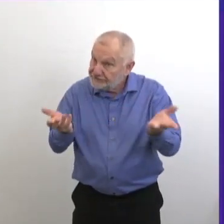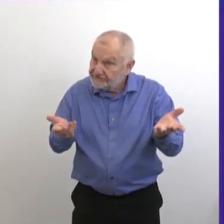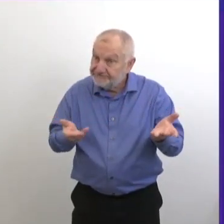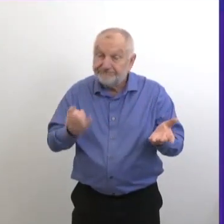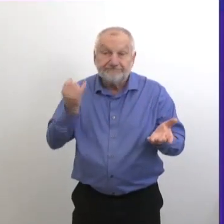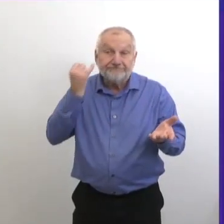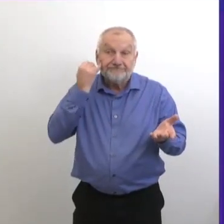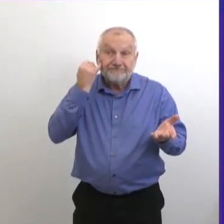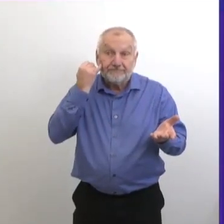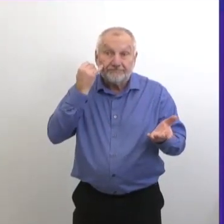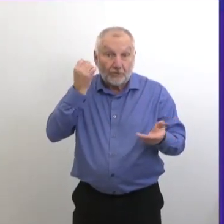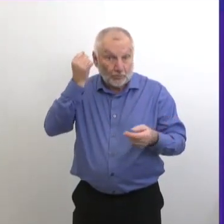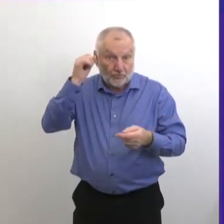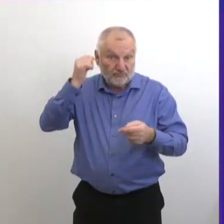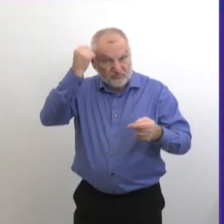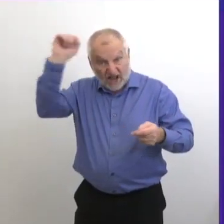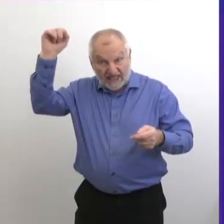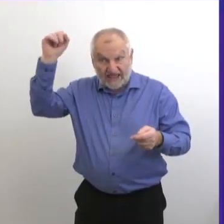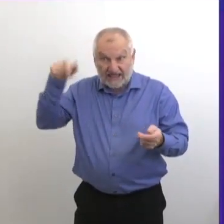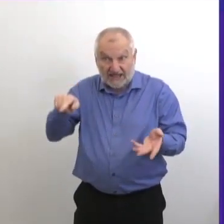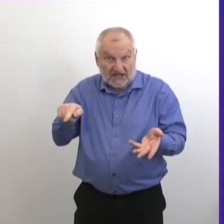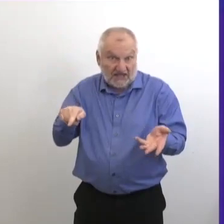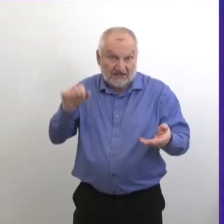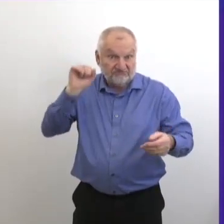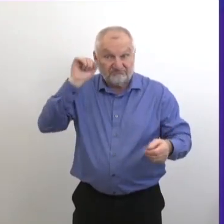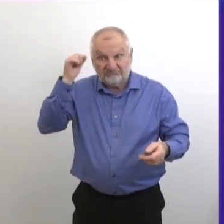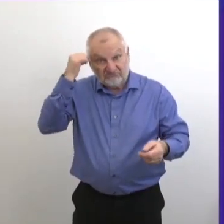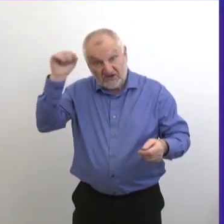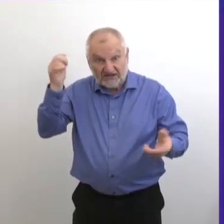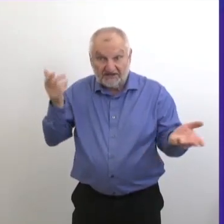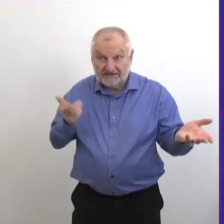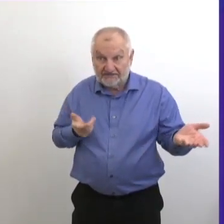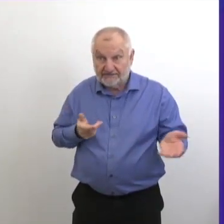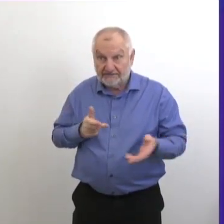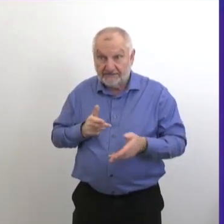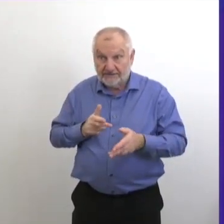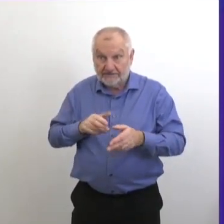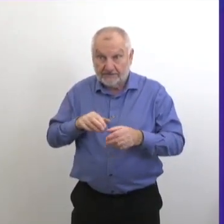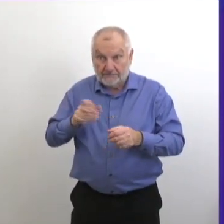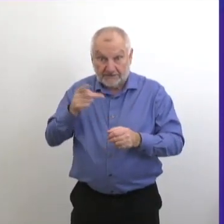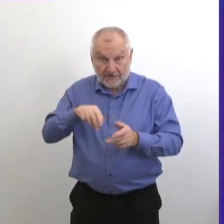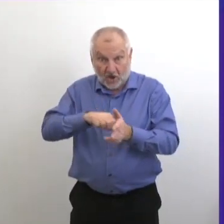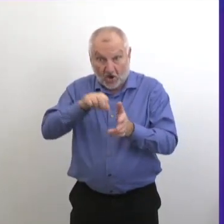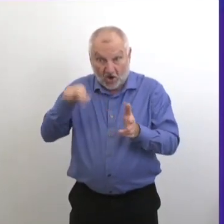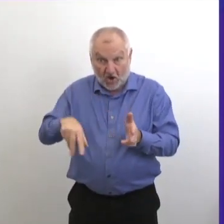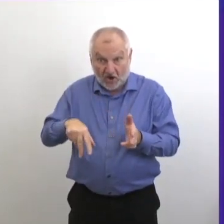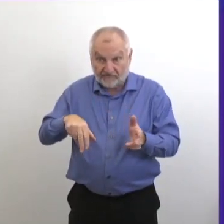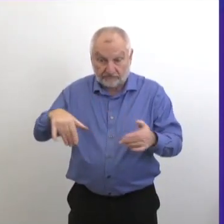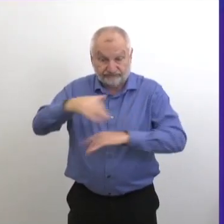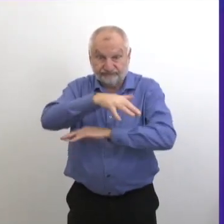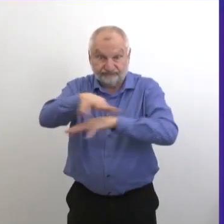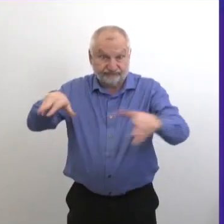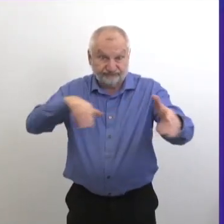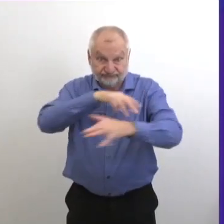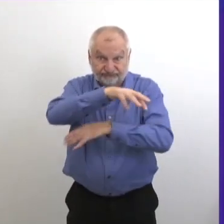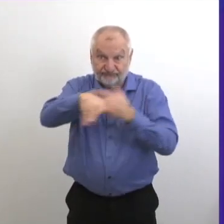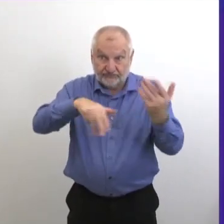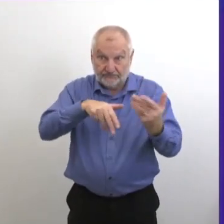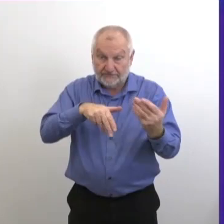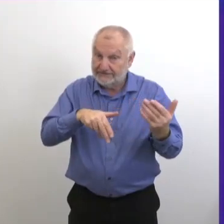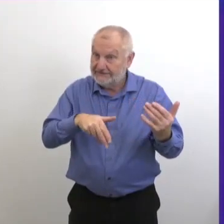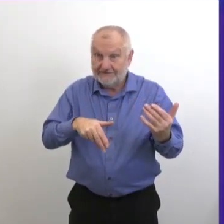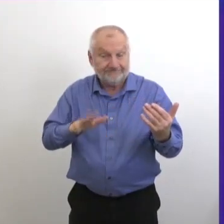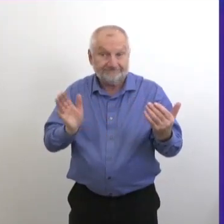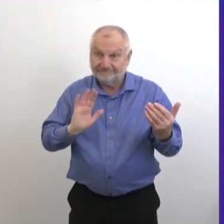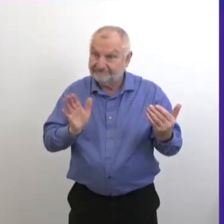où il y a beaucoup de rassemblements, des gens qui sortent de leur véhicule, ça, ça serait certainement un risque de transmission élevé. Alors, certainement, les autorités de santé publique